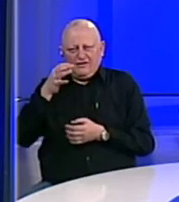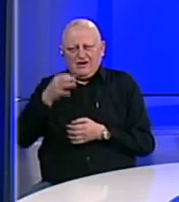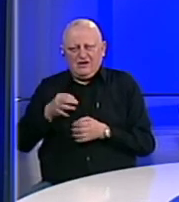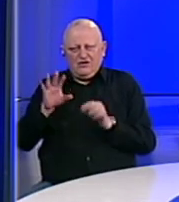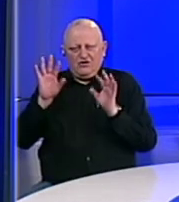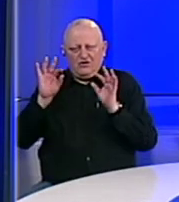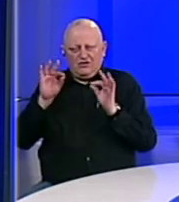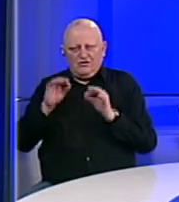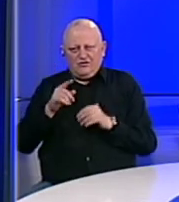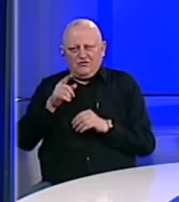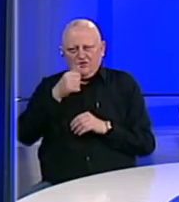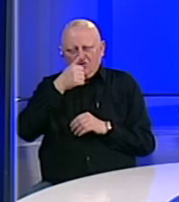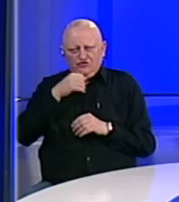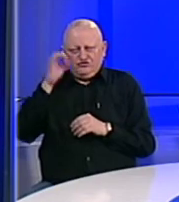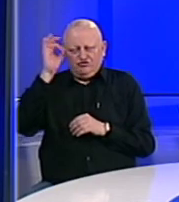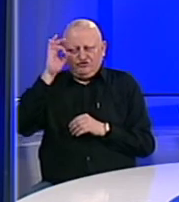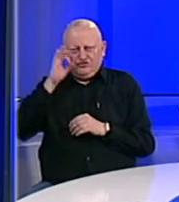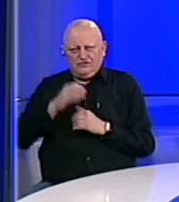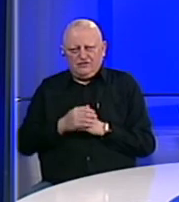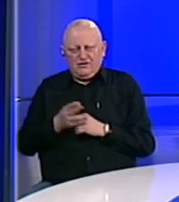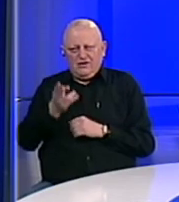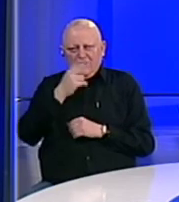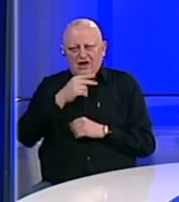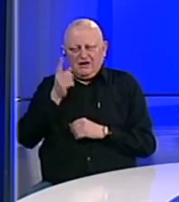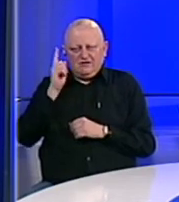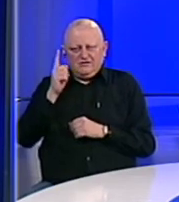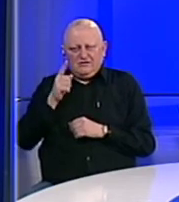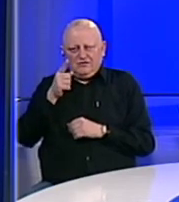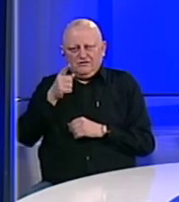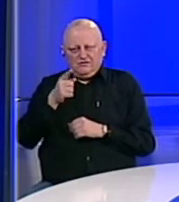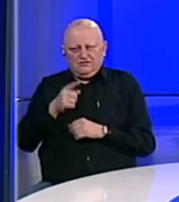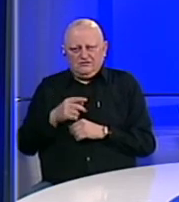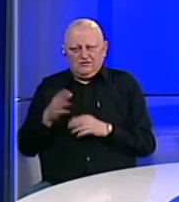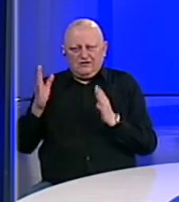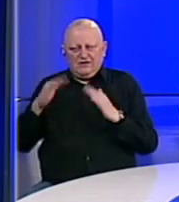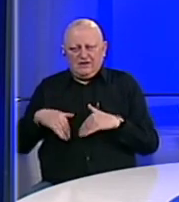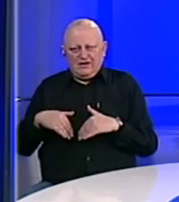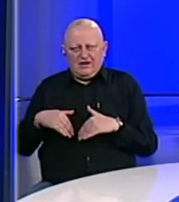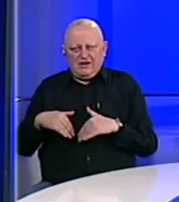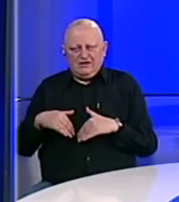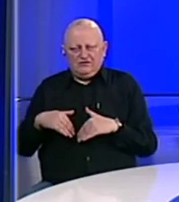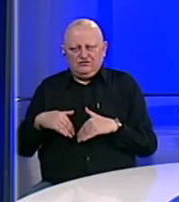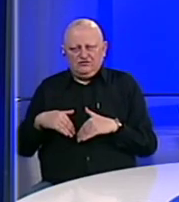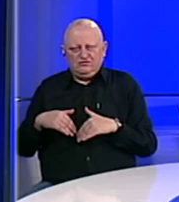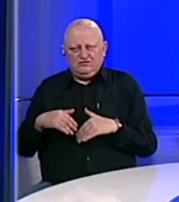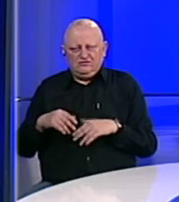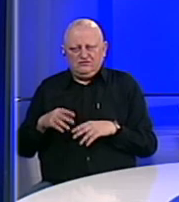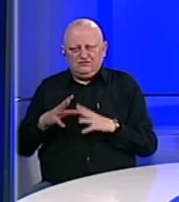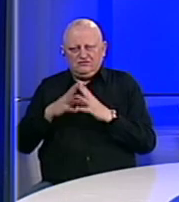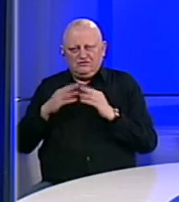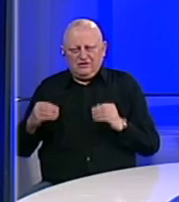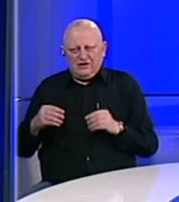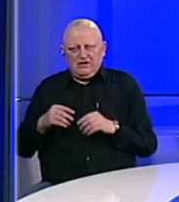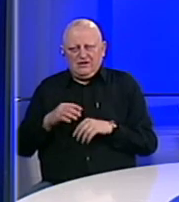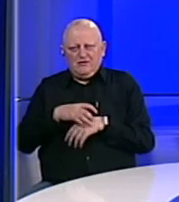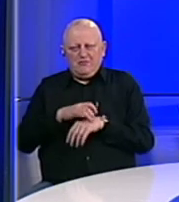10. Ono što je suština, Agencija upozorala da bi time bila narušena diskrecija između